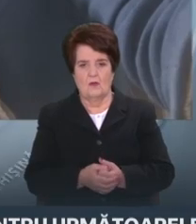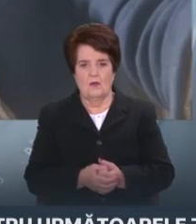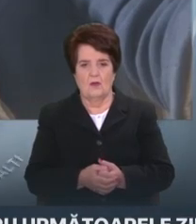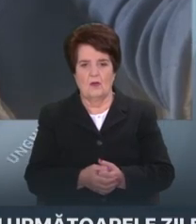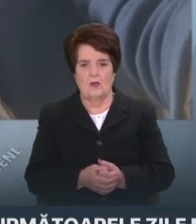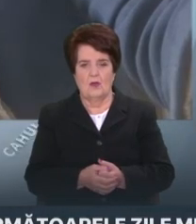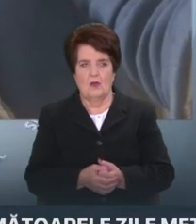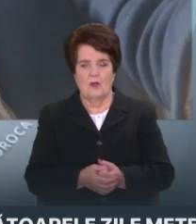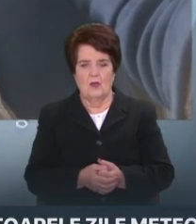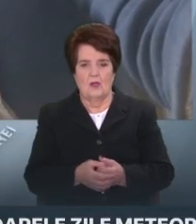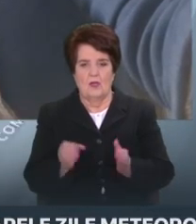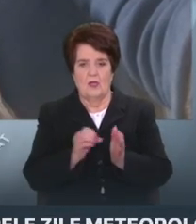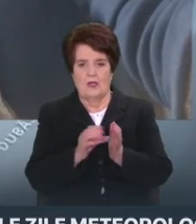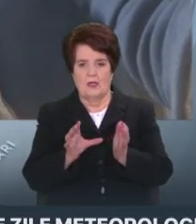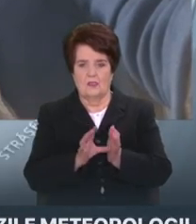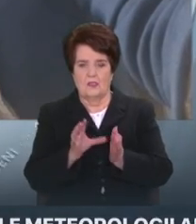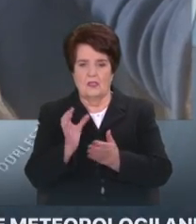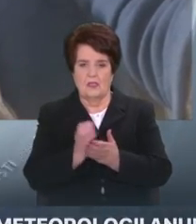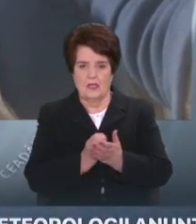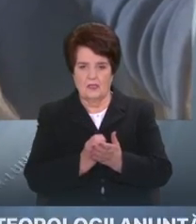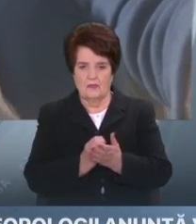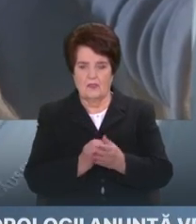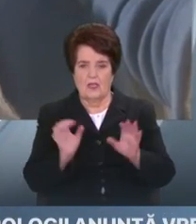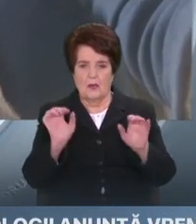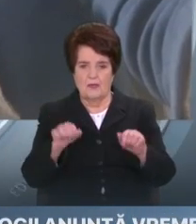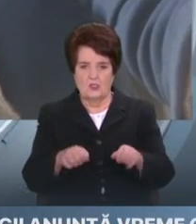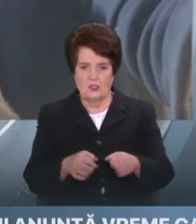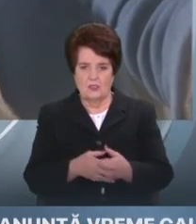Există încă posibilitatea de a rezerva zilnic aceste capacități.